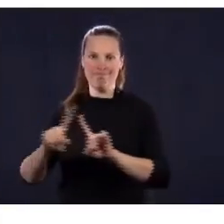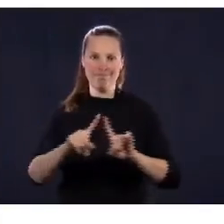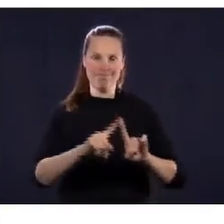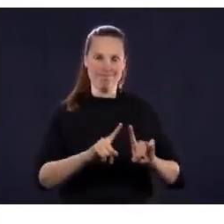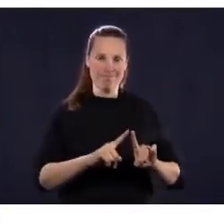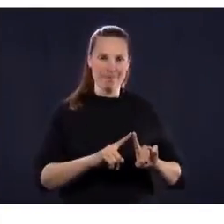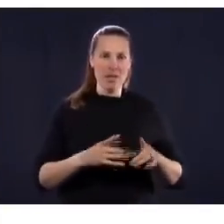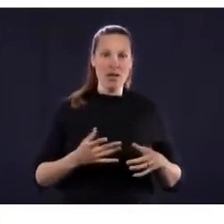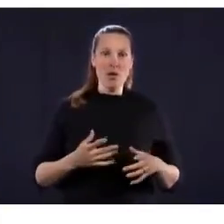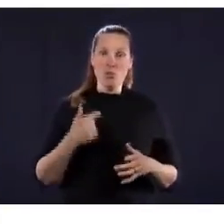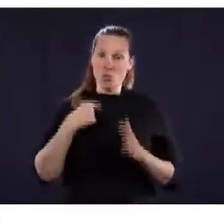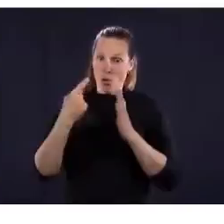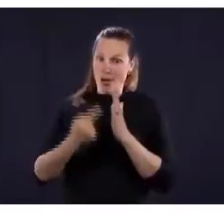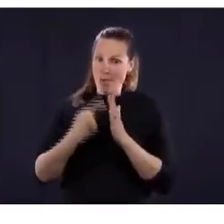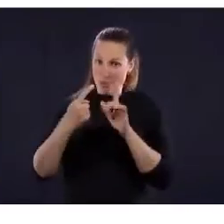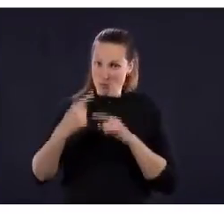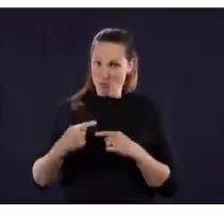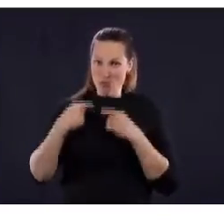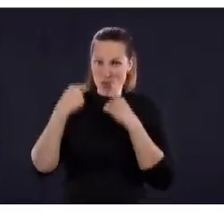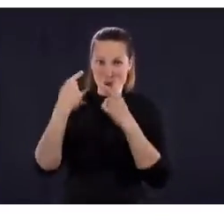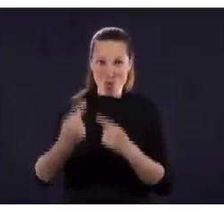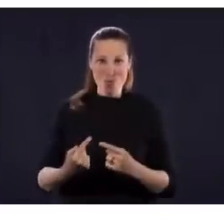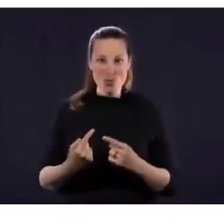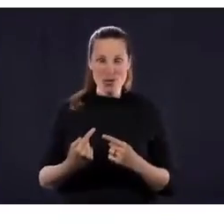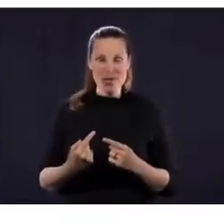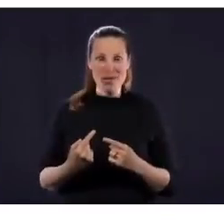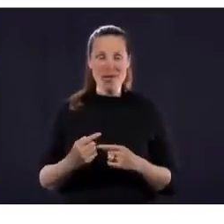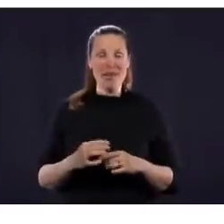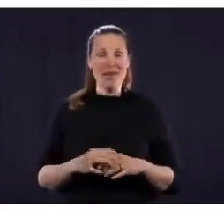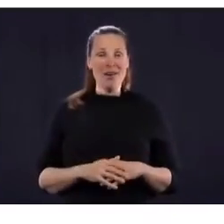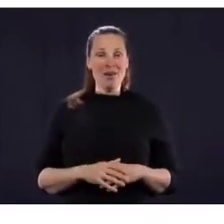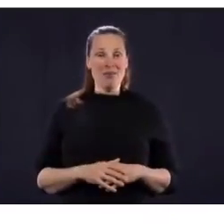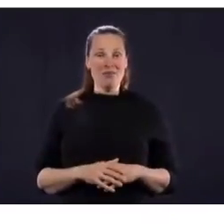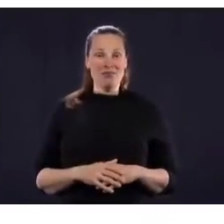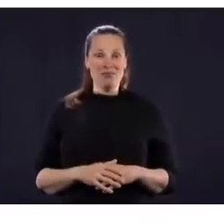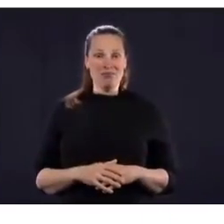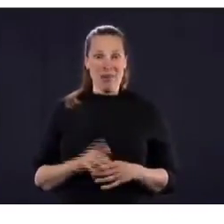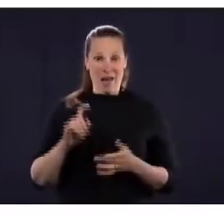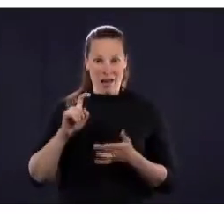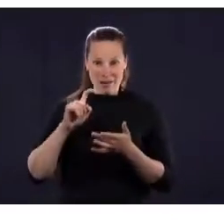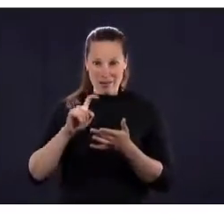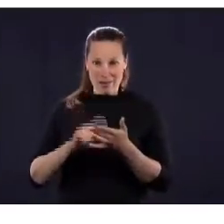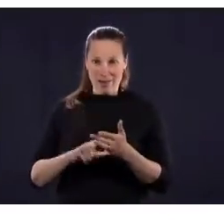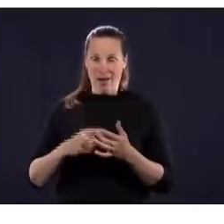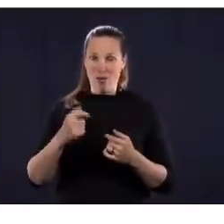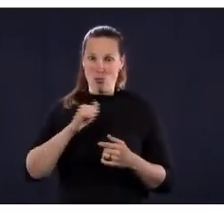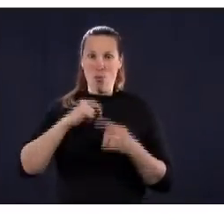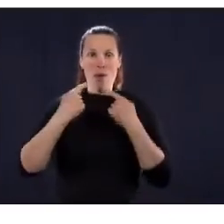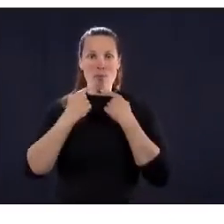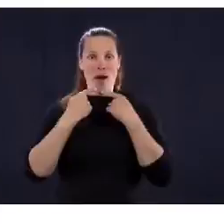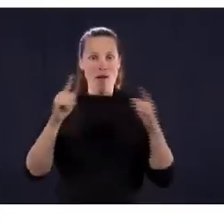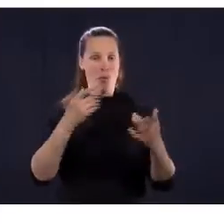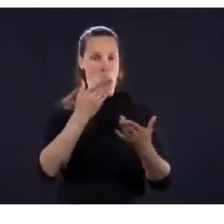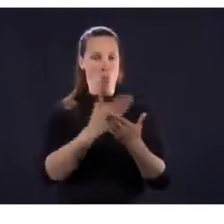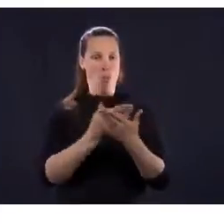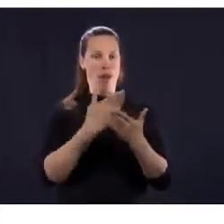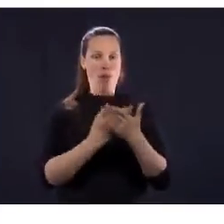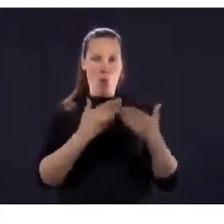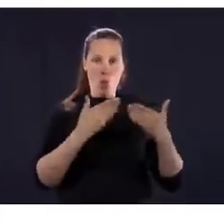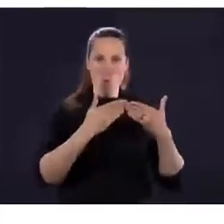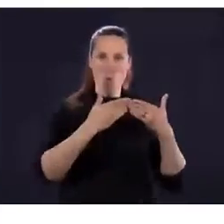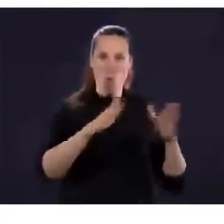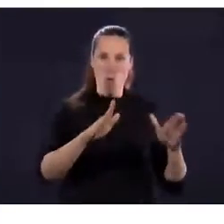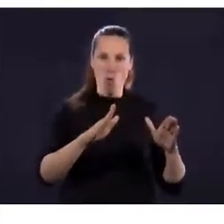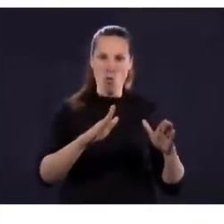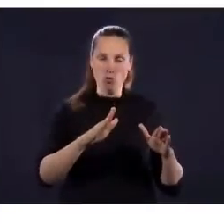qu'on ne doit faire aucun reproche aux parents qui décident de garder leur enfant à la maison. Il y a de l'anxiété actuellement dans la société,